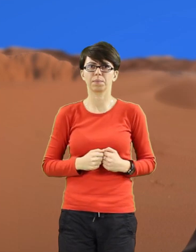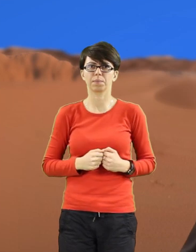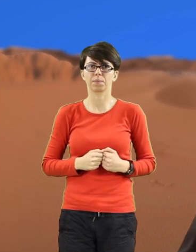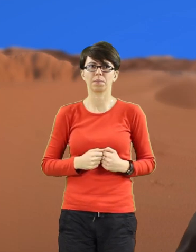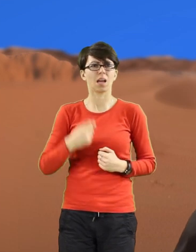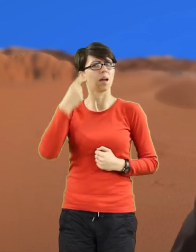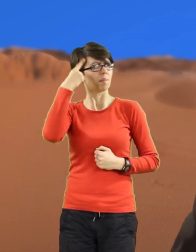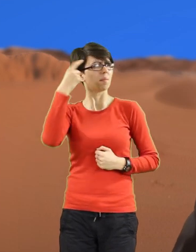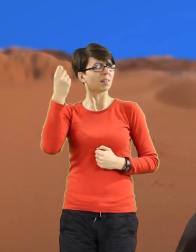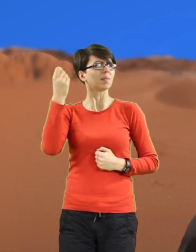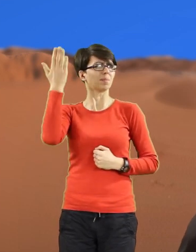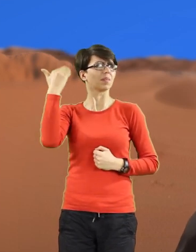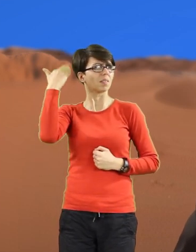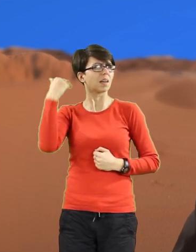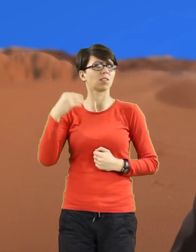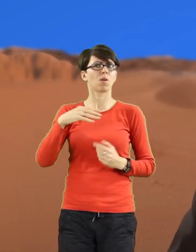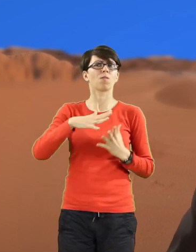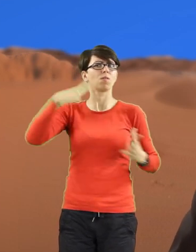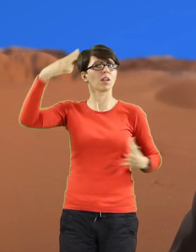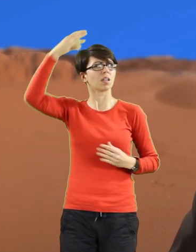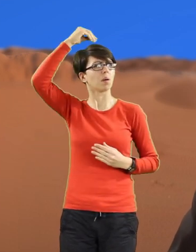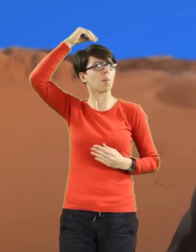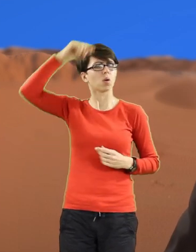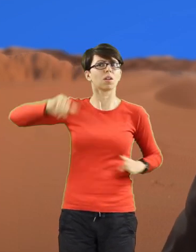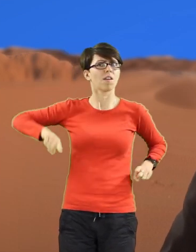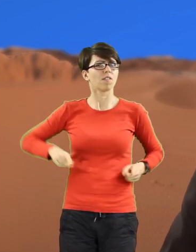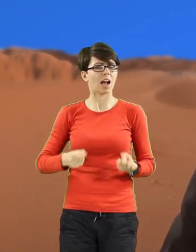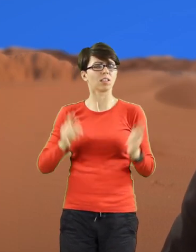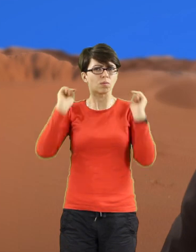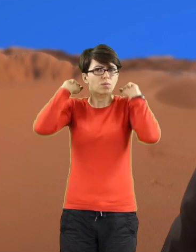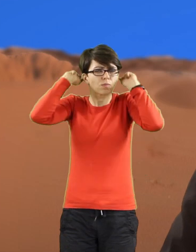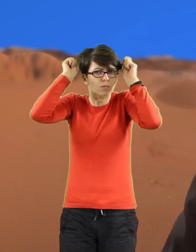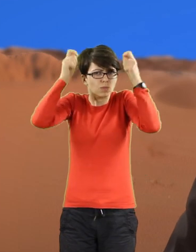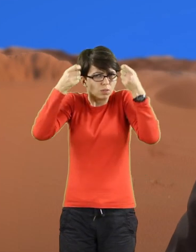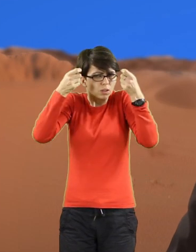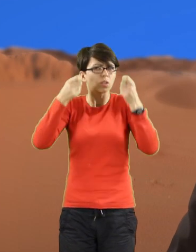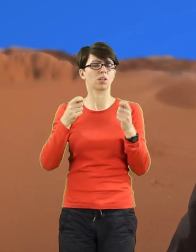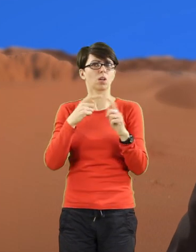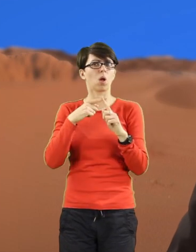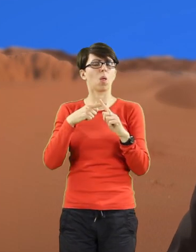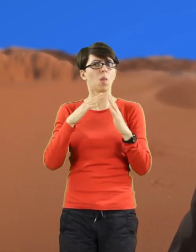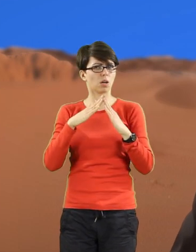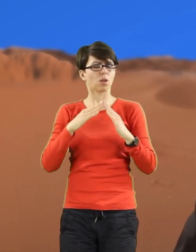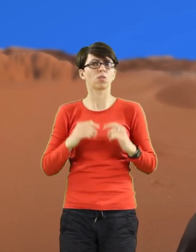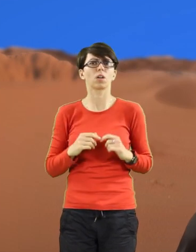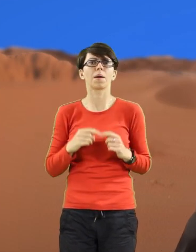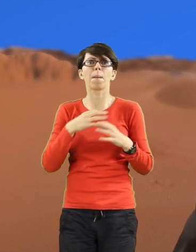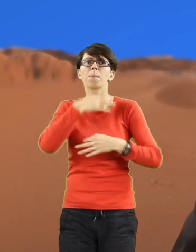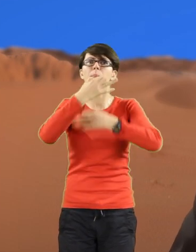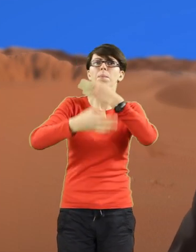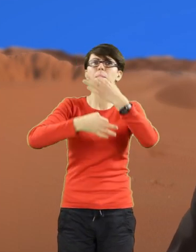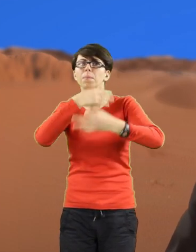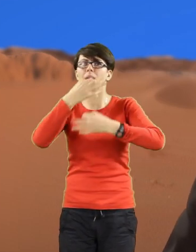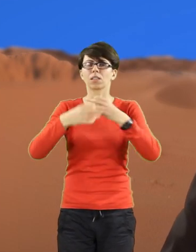Pamiętam, że od czas Wielkiego Postu w klasztorze dominikanów francuskich w Jerozolimie rozpoczynała pieśń.